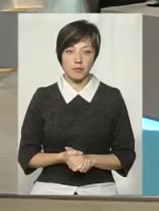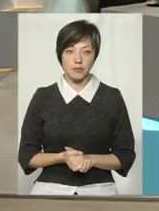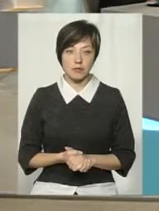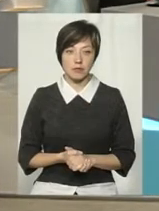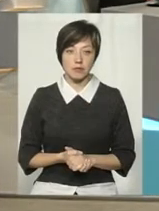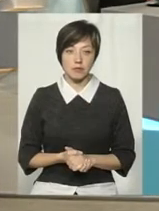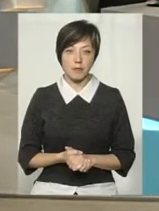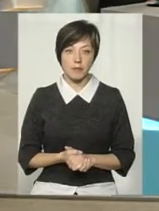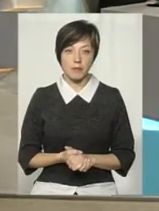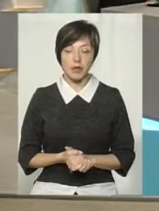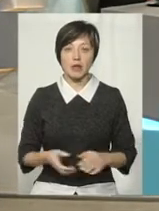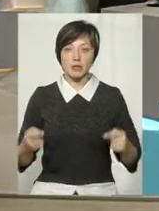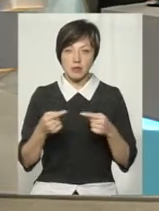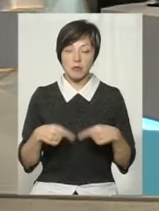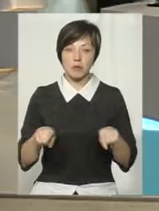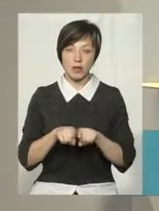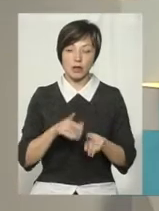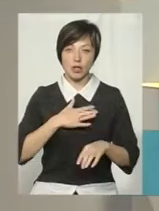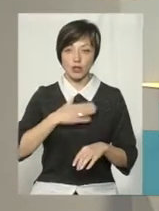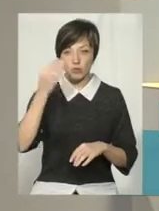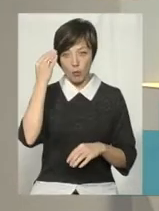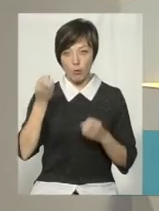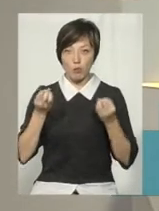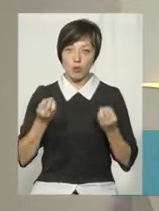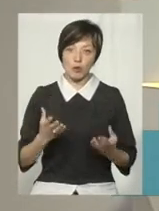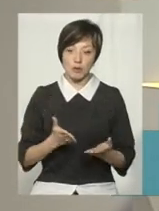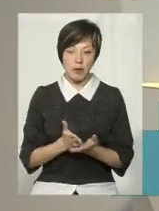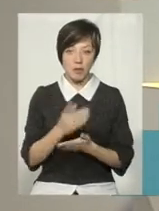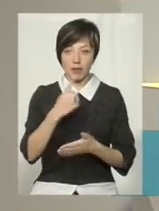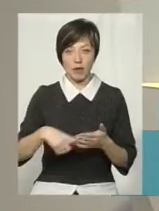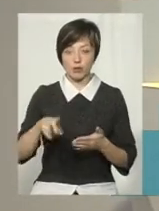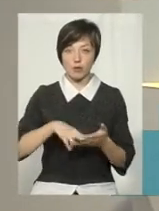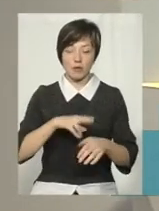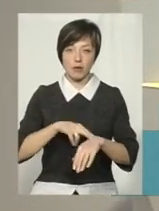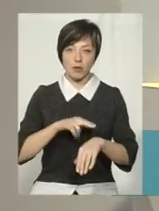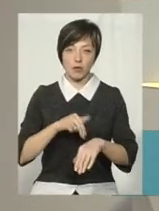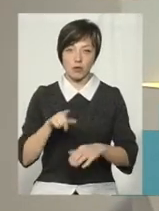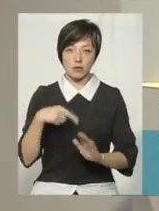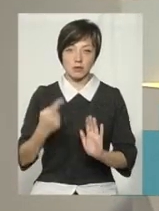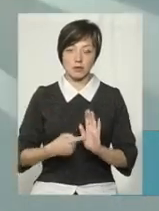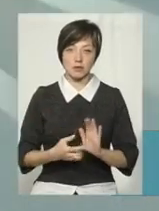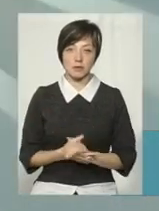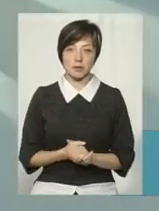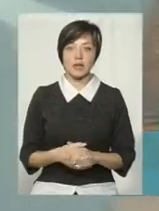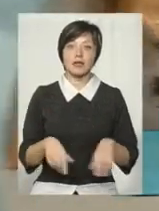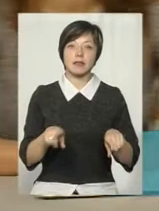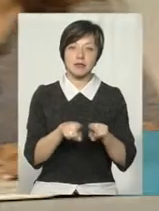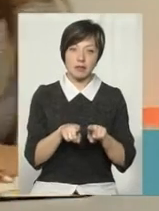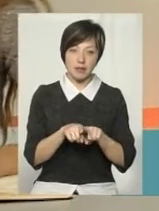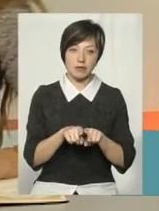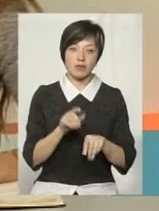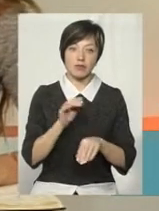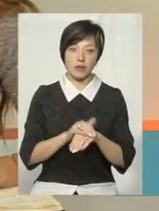Саме так, на наш погляд. Чи це, можливо, просто пряма недовіра до правоохоронців? І це теж. Ці два